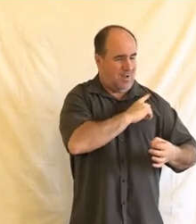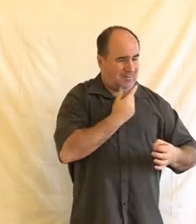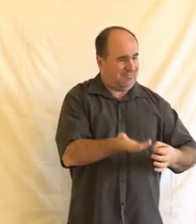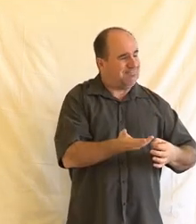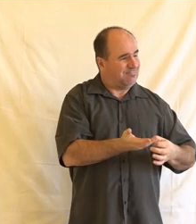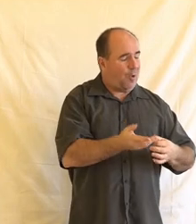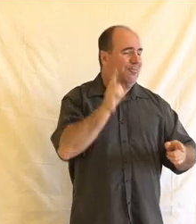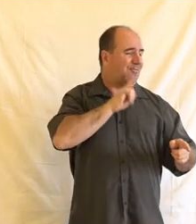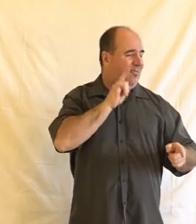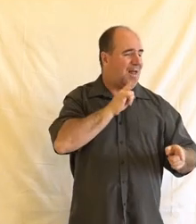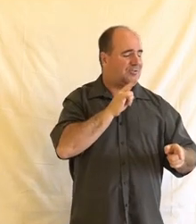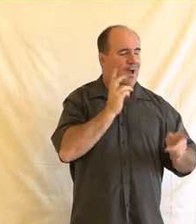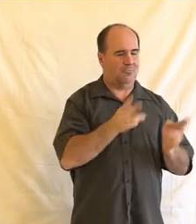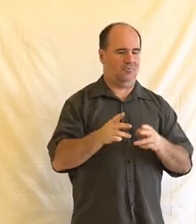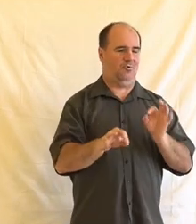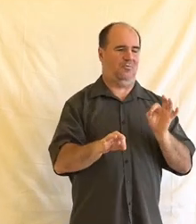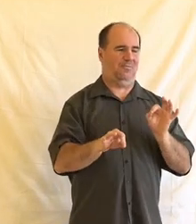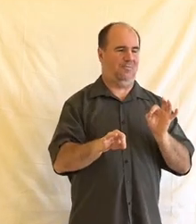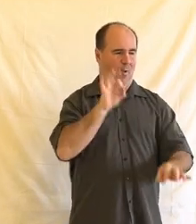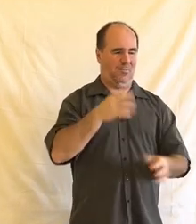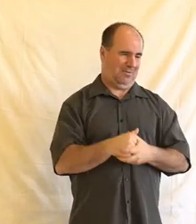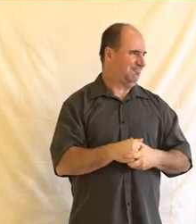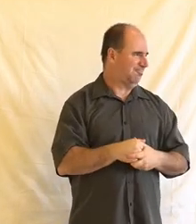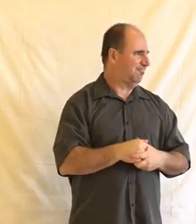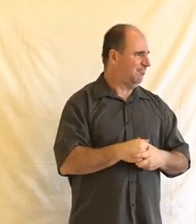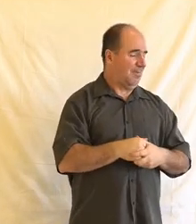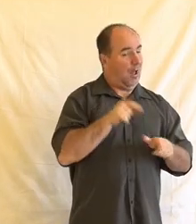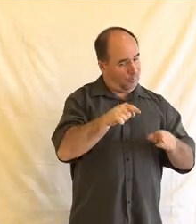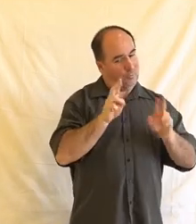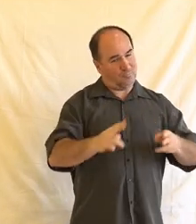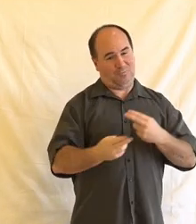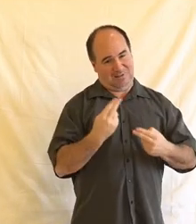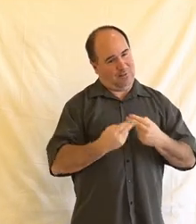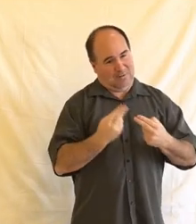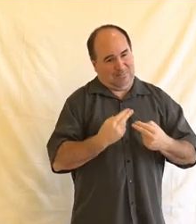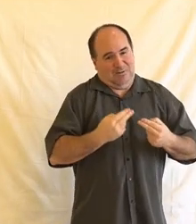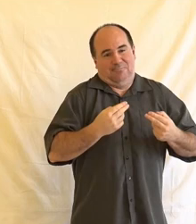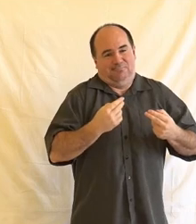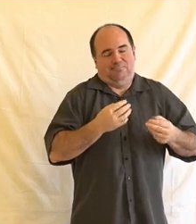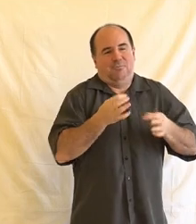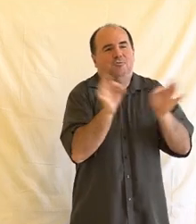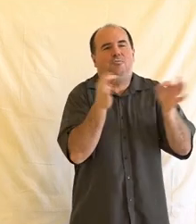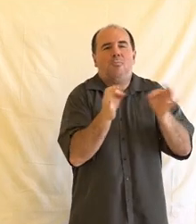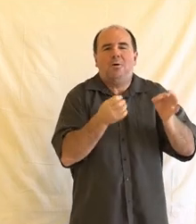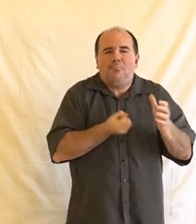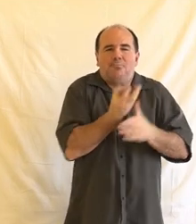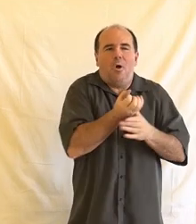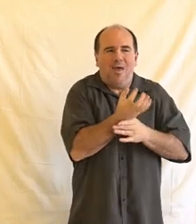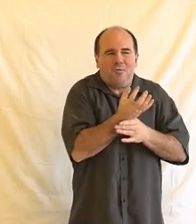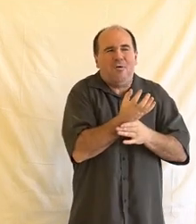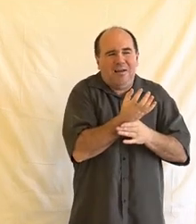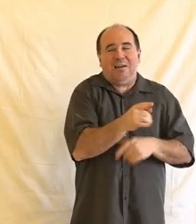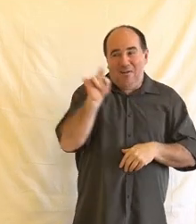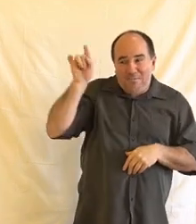a na to bych chtěla upozornit, že mi to přijde velmi nebezpečné, třeba potom i u svobody projevu, ale v tom zdravotnictvím mě to přišlo jako obzvlášť, jako viditelné,